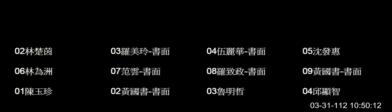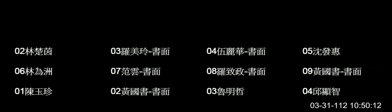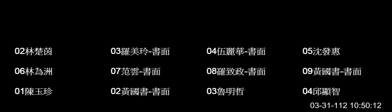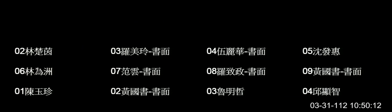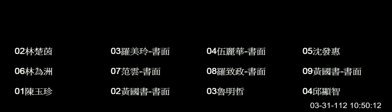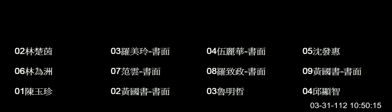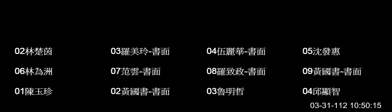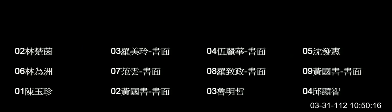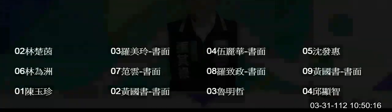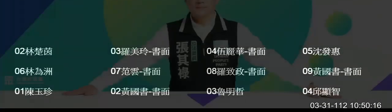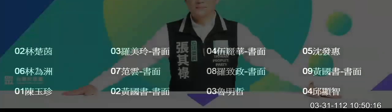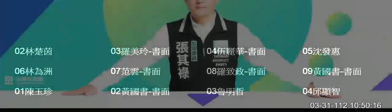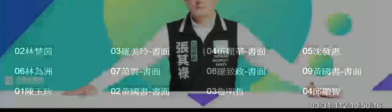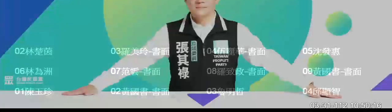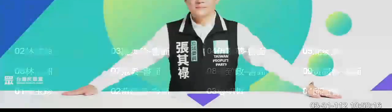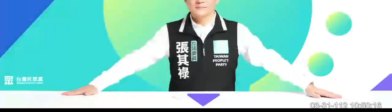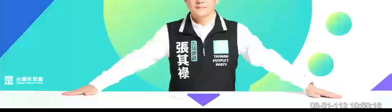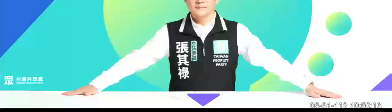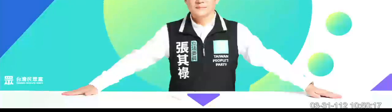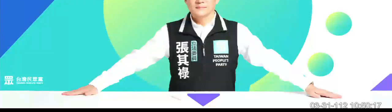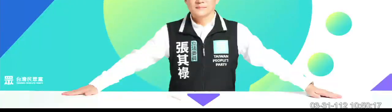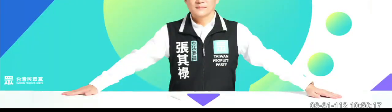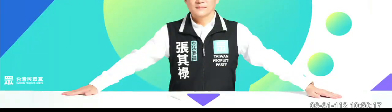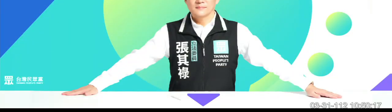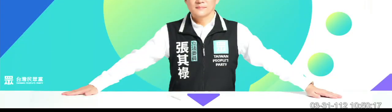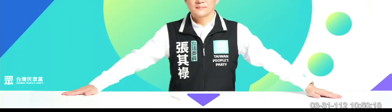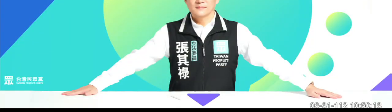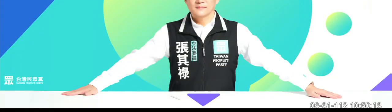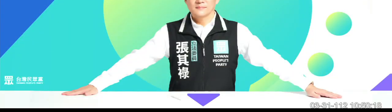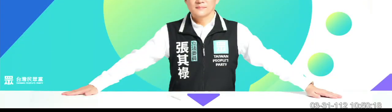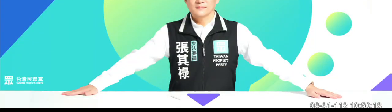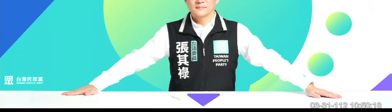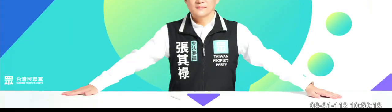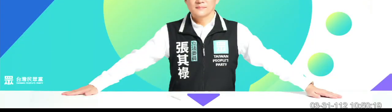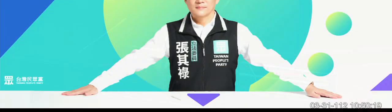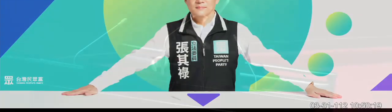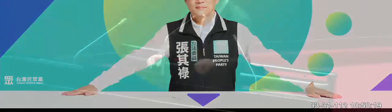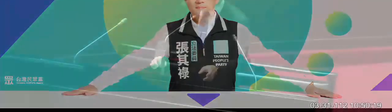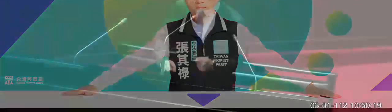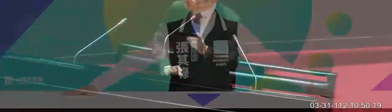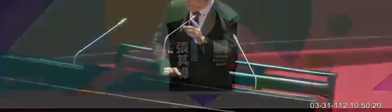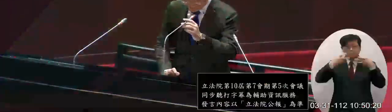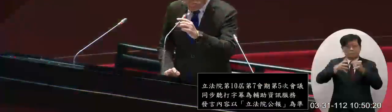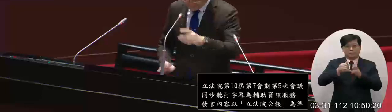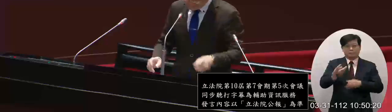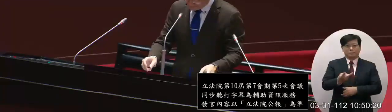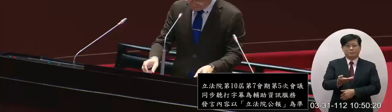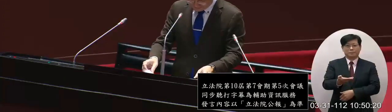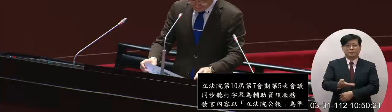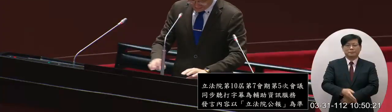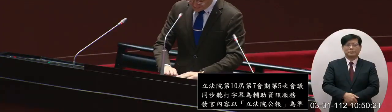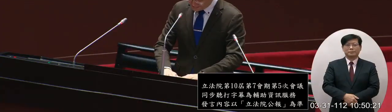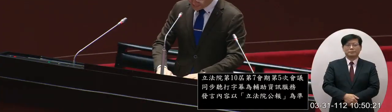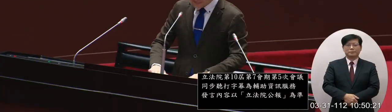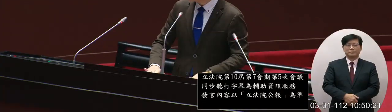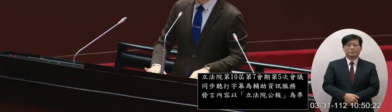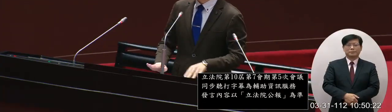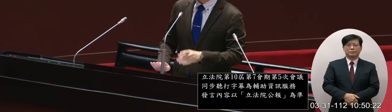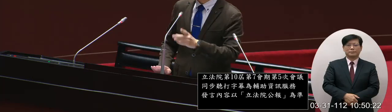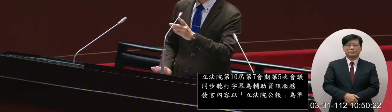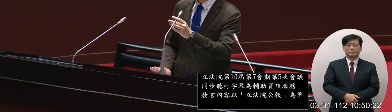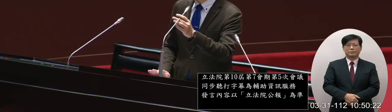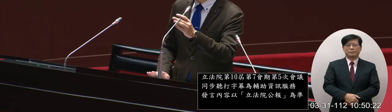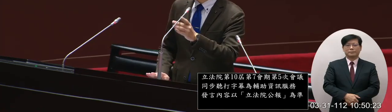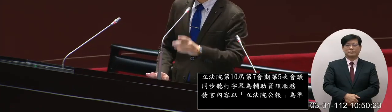好 謝謝游院長那我們還是有請我們行政院陳院長還有我們教育部潘部長謝謝陳院長 請